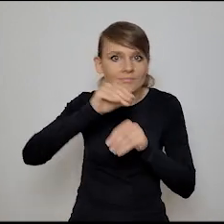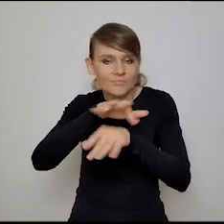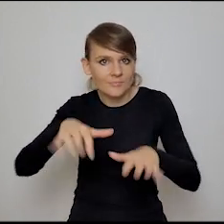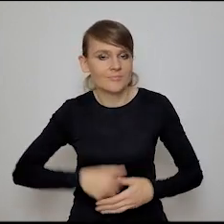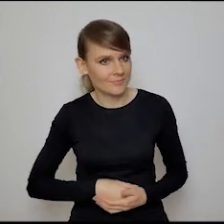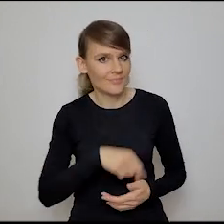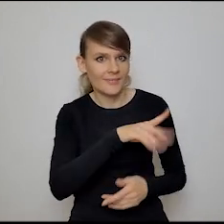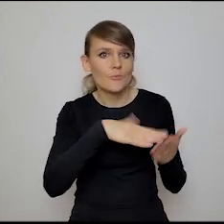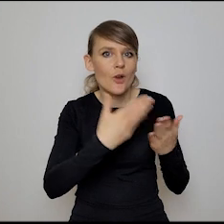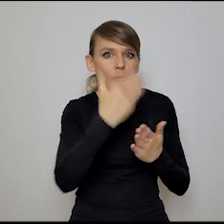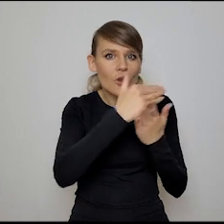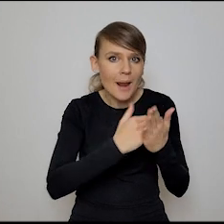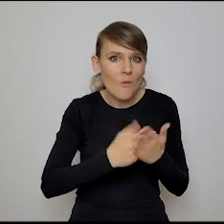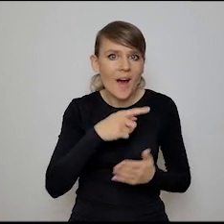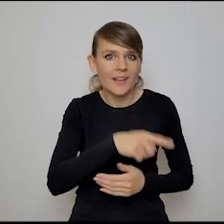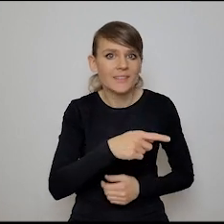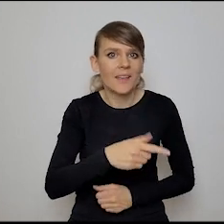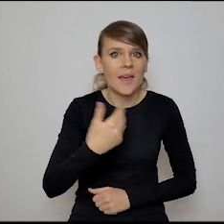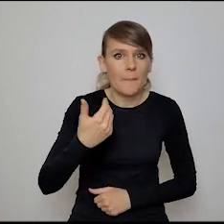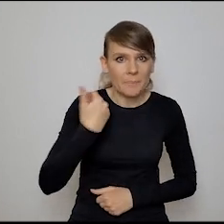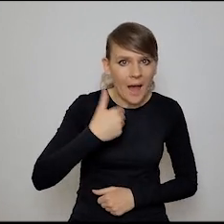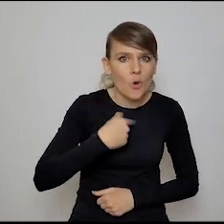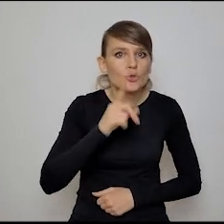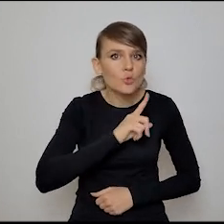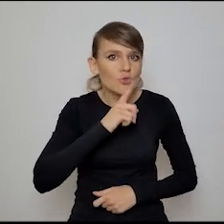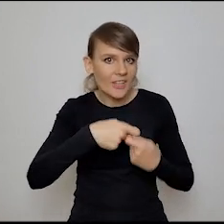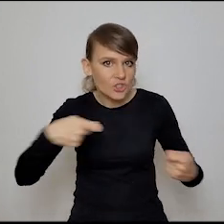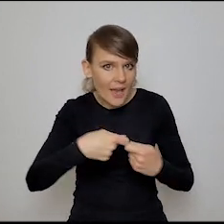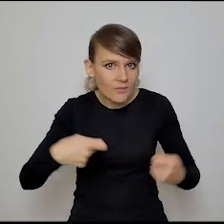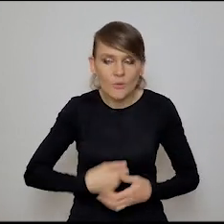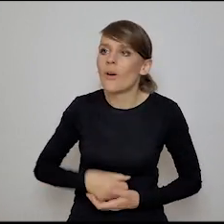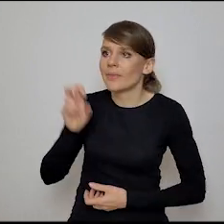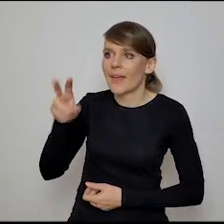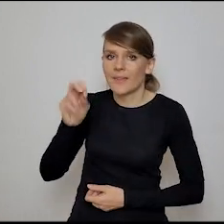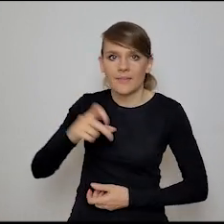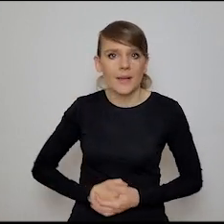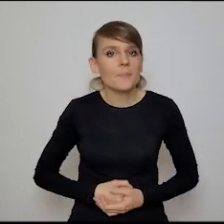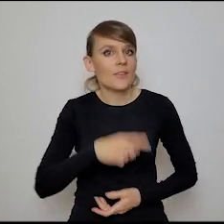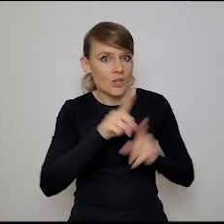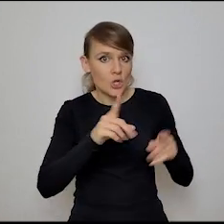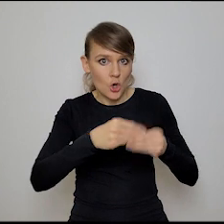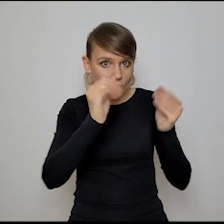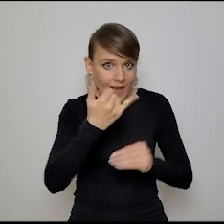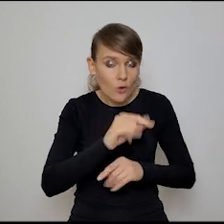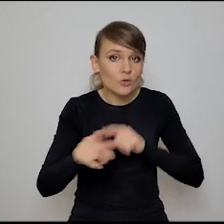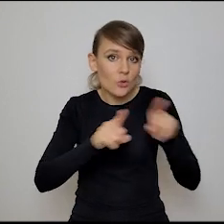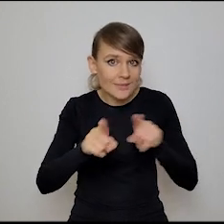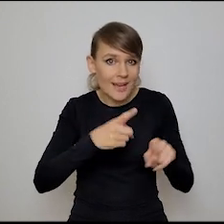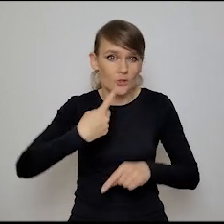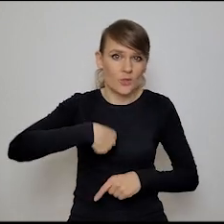programowanie białka, nie? Tak, tak. No okej, więc rozwój, aha, czyli rozwój jakościowy w tym sensie, że my idziemy,